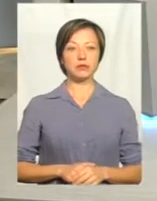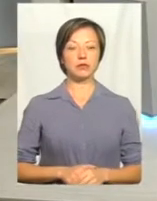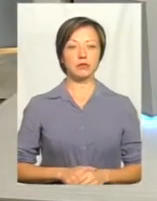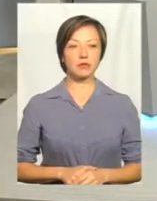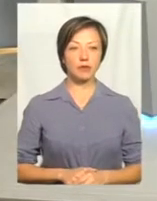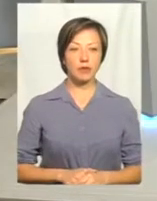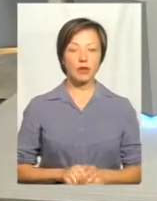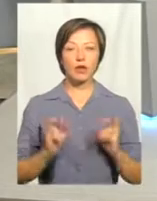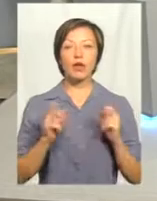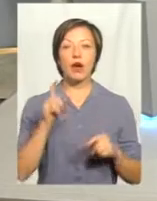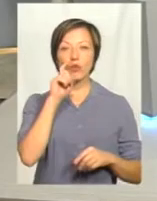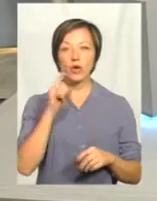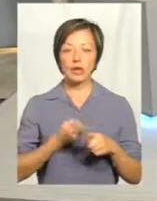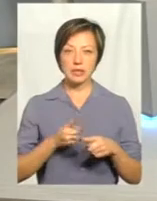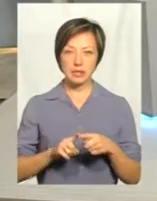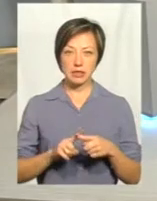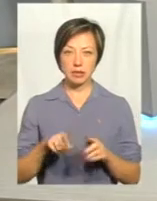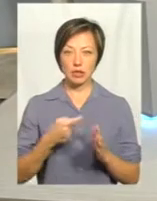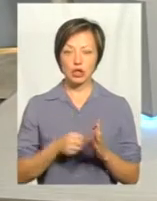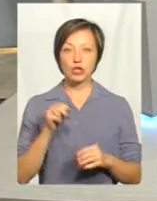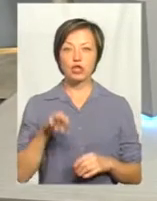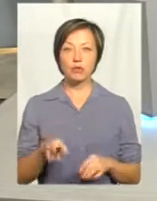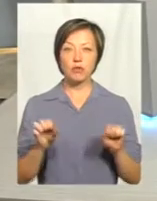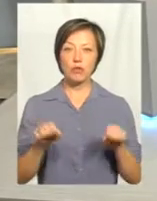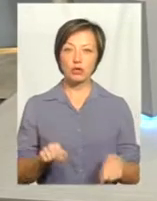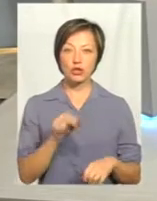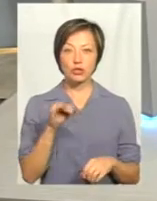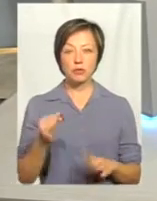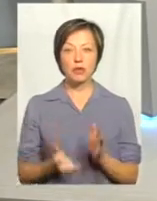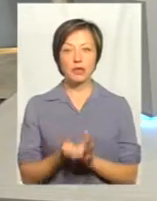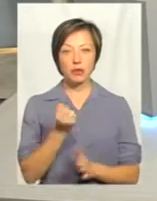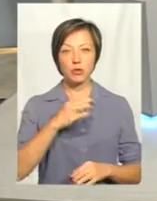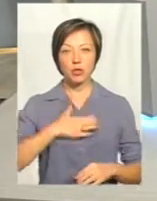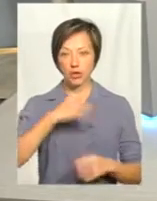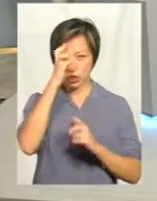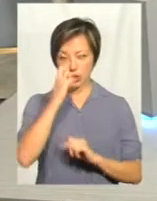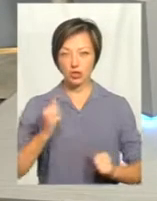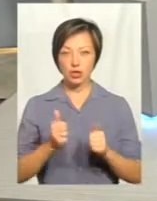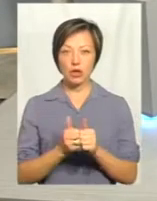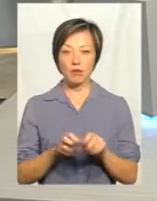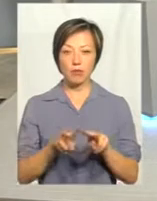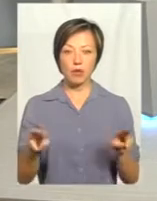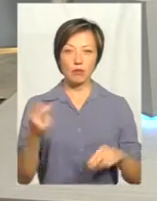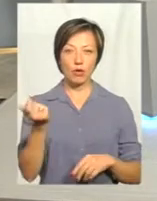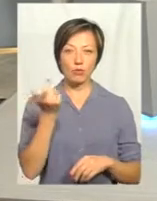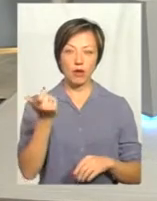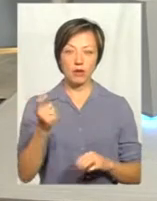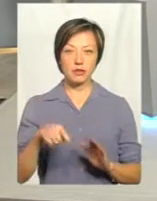Як в Україні з цим? Чим може, чи підтримує наша держава подібні господарства?